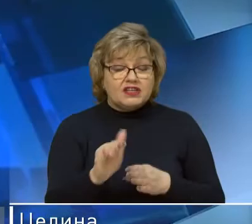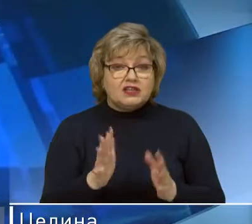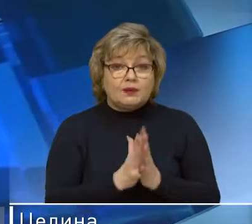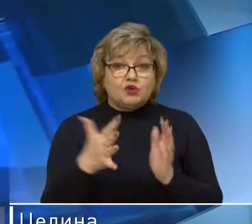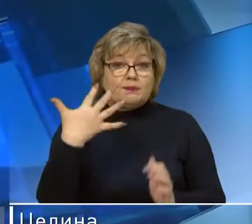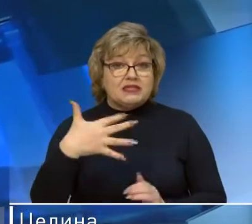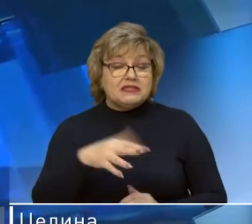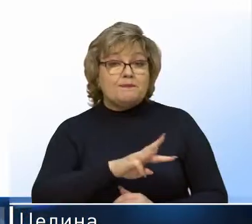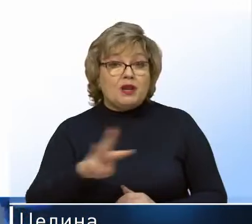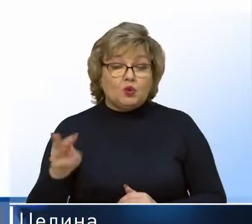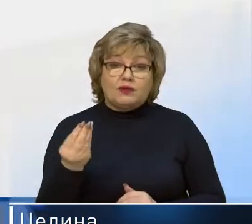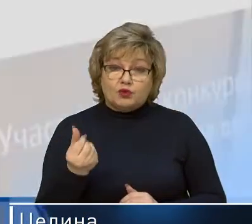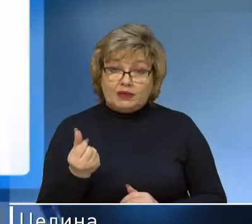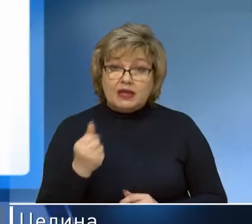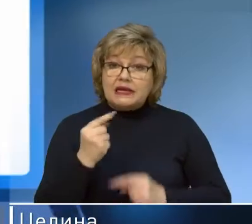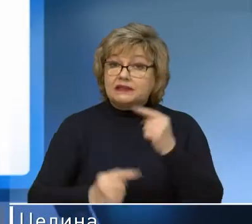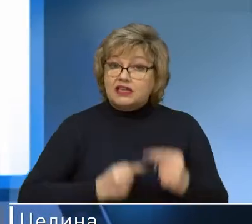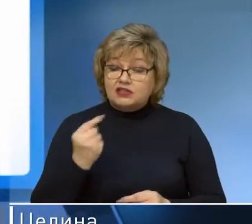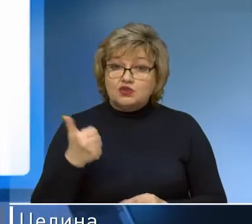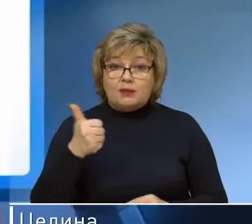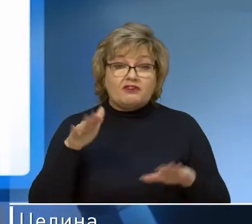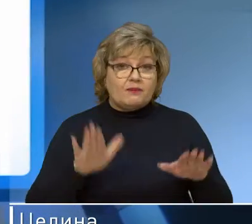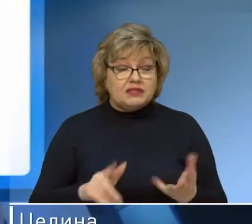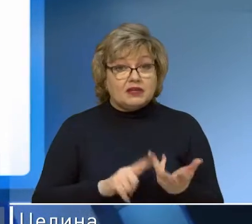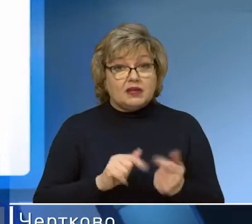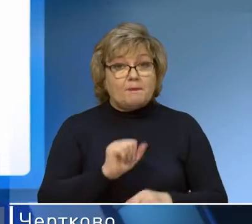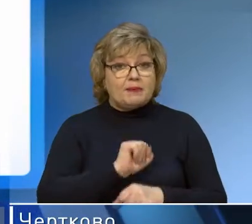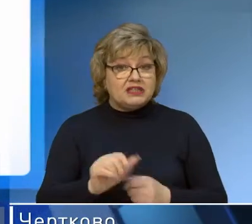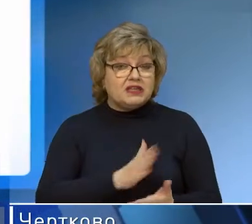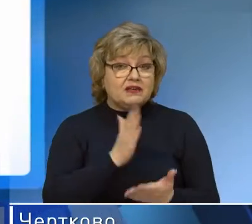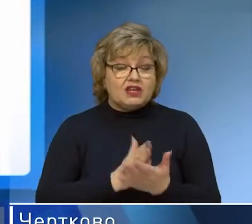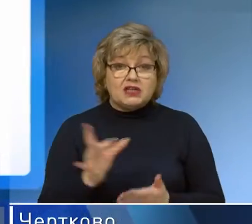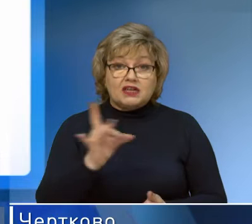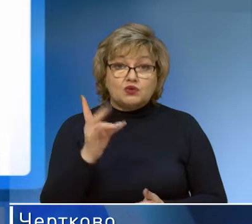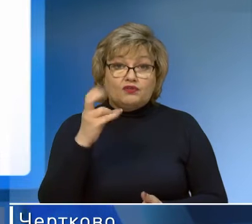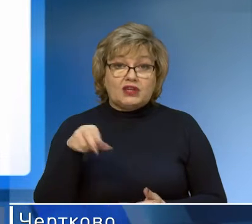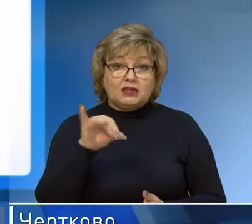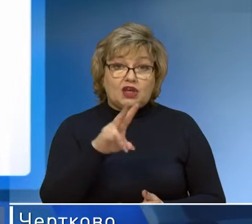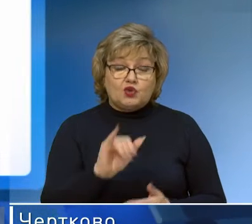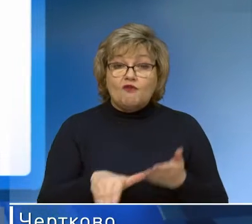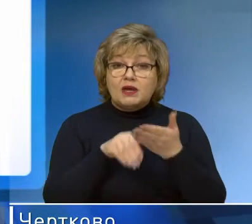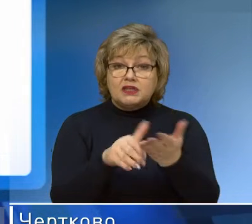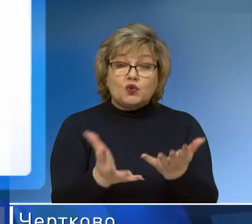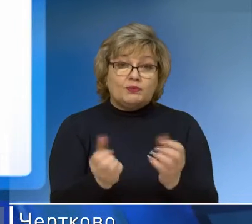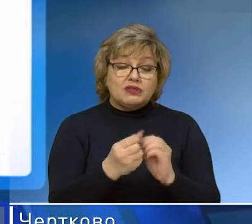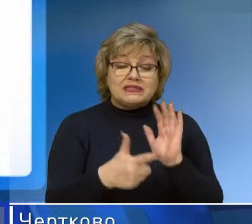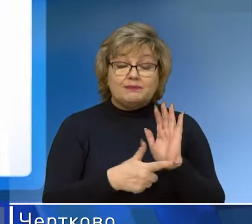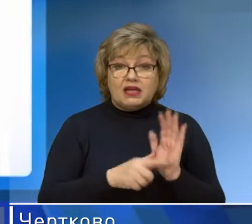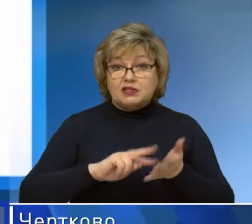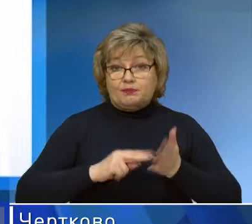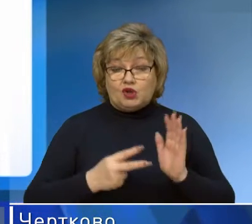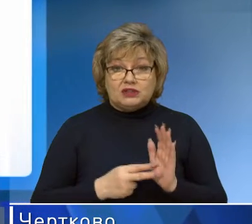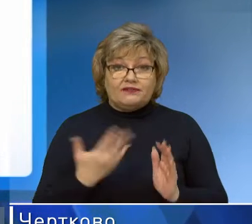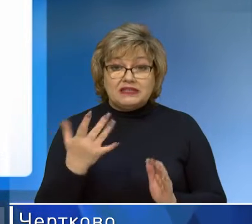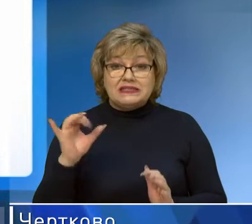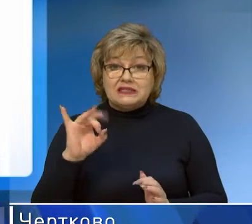50 миллионов рублей. Традиционно лидером по количеству победителей является Ростов-на-Дону. Поддержку получат 17 проектов из